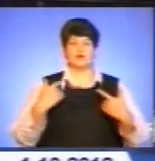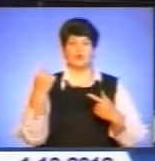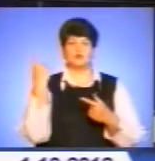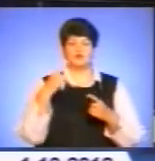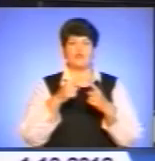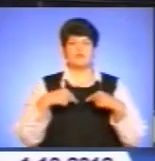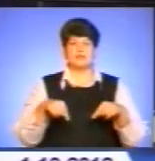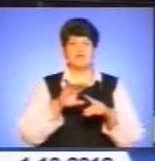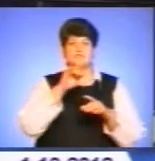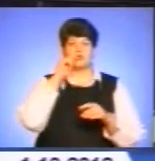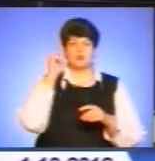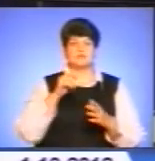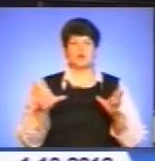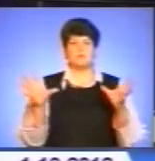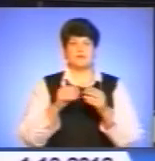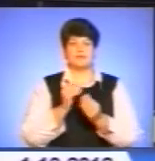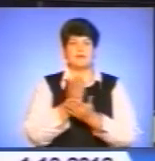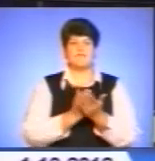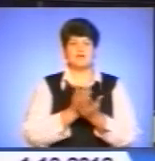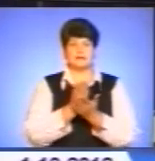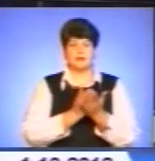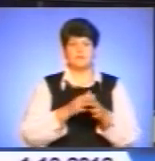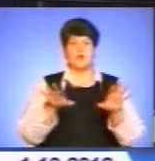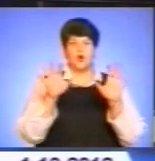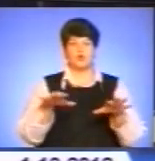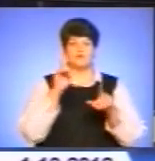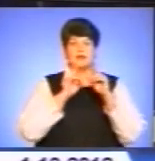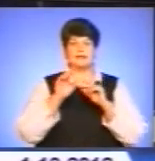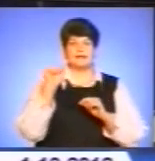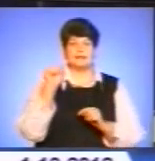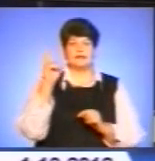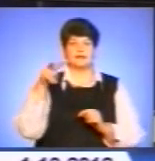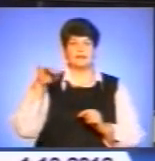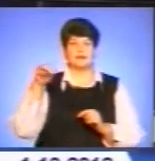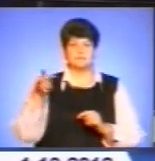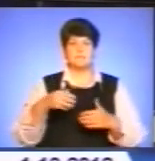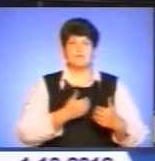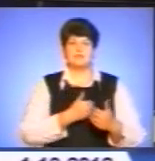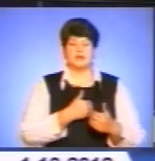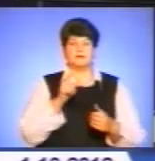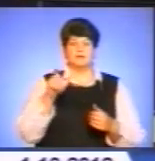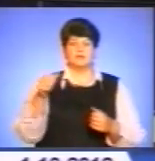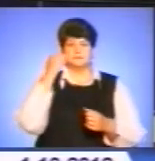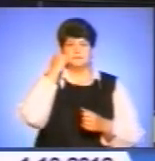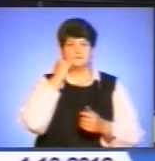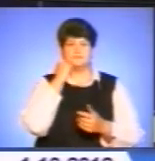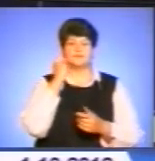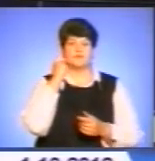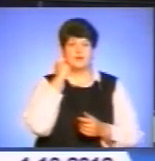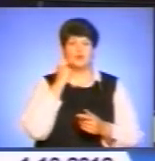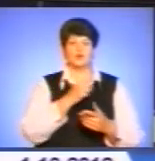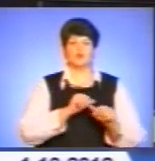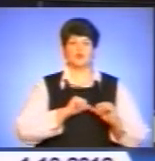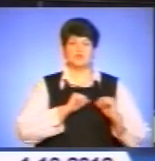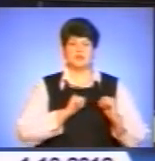відділення Всеукраїнського об'єднання ветеранів. Голова Ради Андрій Клим бажає ветеранам, пенсіонерам та людям похилого віку душевного